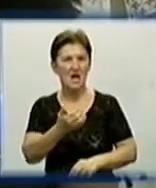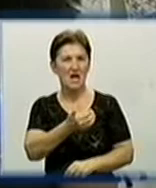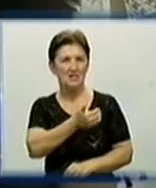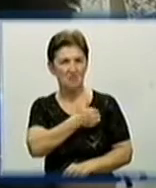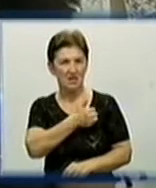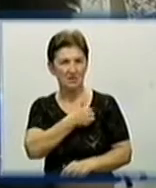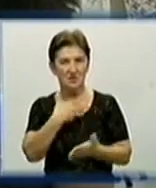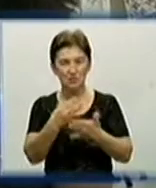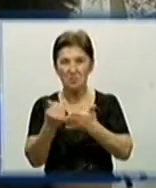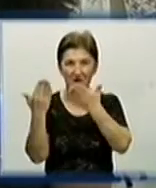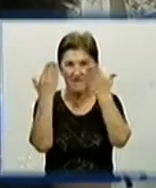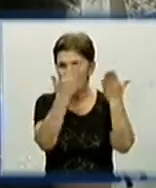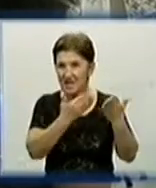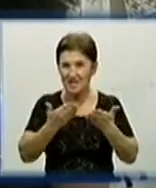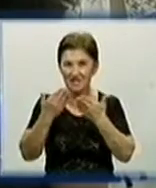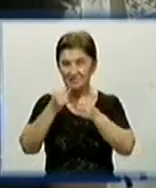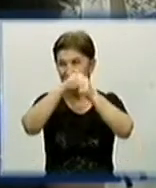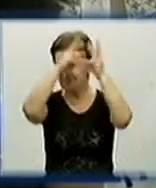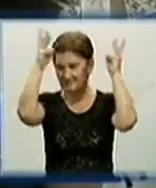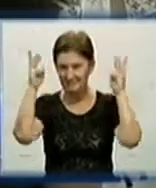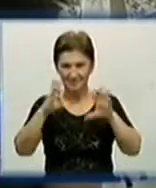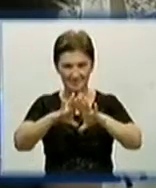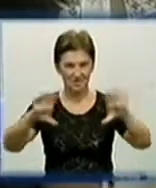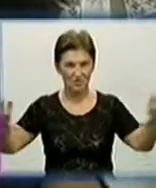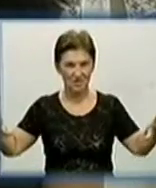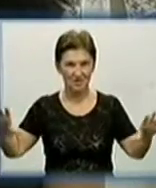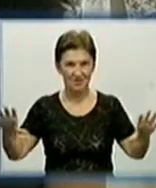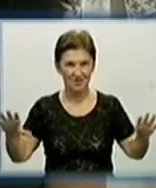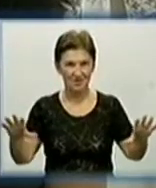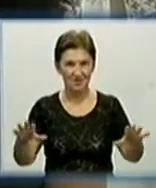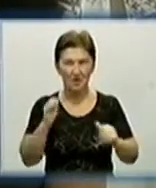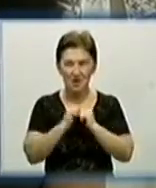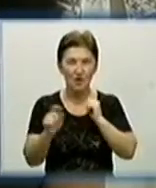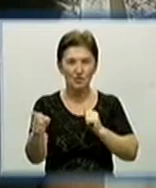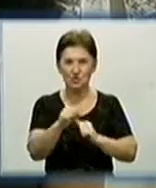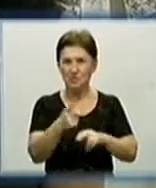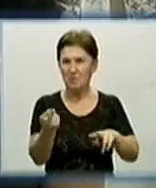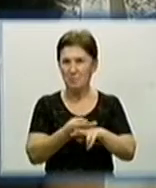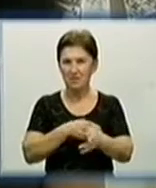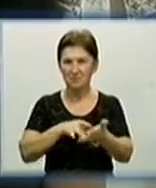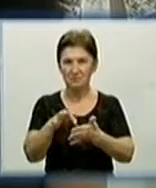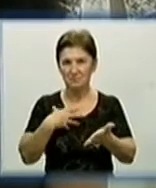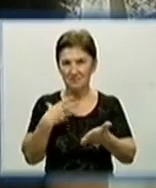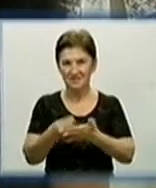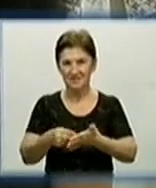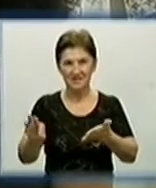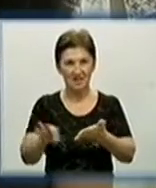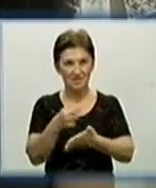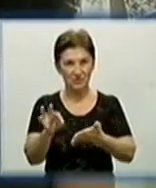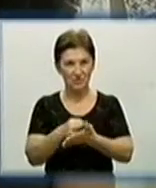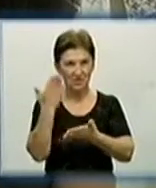собі весільний рушник у дівчини. І я переконана, що зараз, напевно, жодна дівчина не йде під вінець без власного вишитого рушника.